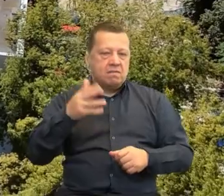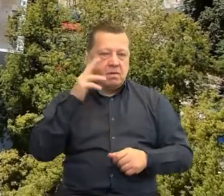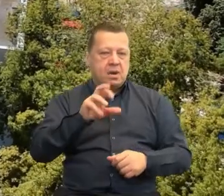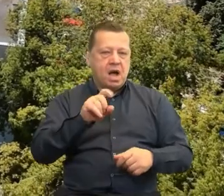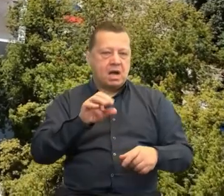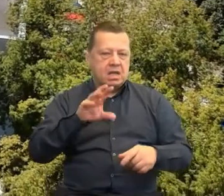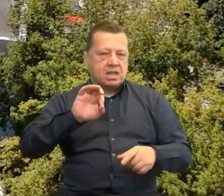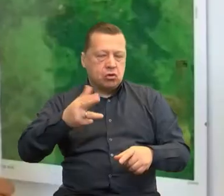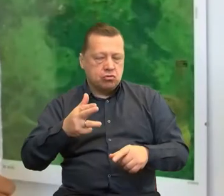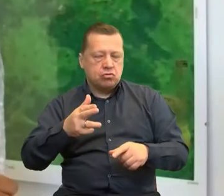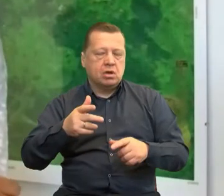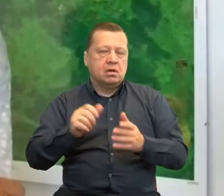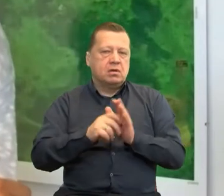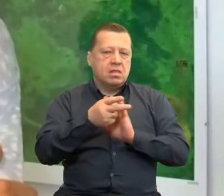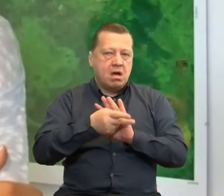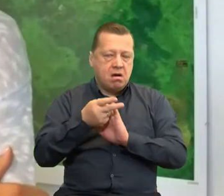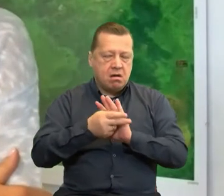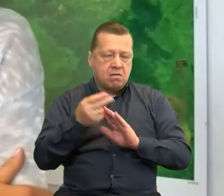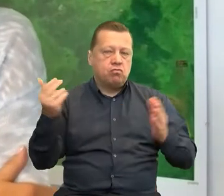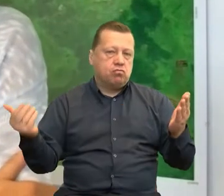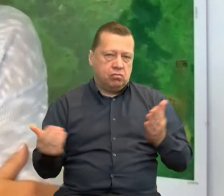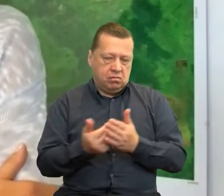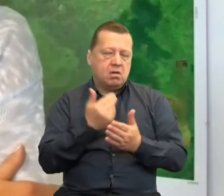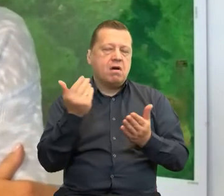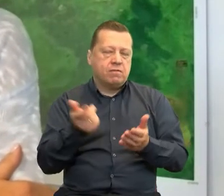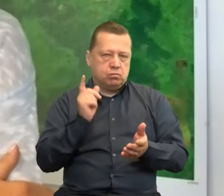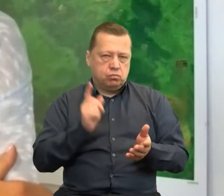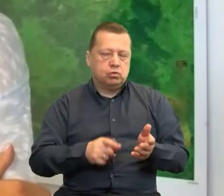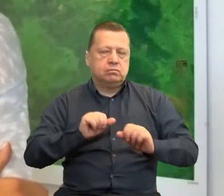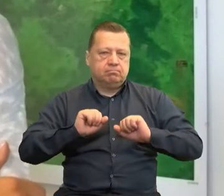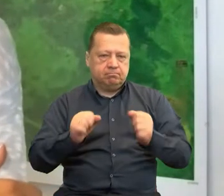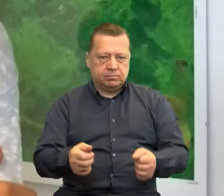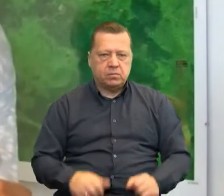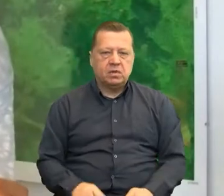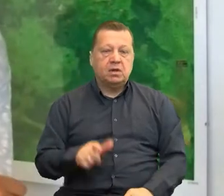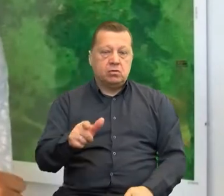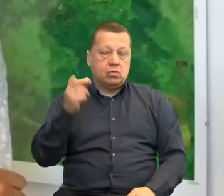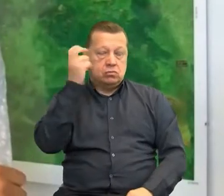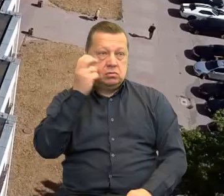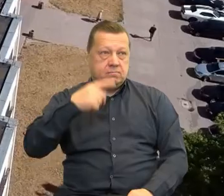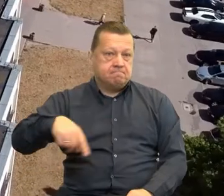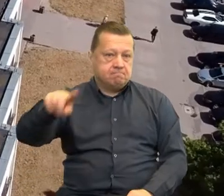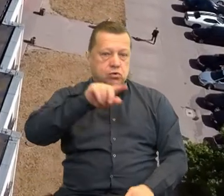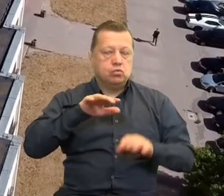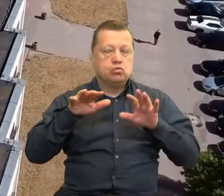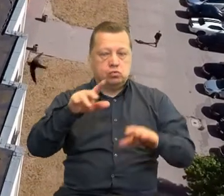na pod-online, która jednak zaowocowała jeszcze większą dostępnością i zainteresowaniem ze strony uczestników. Szkolenia i